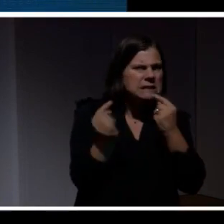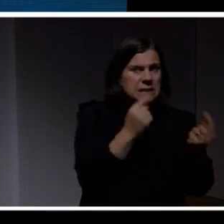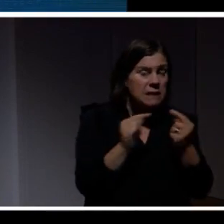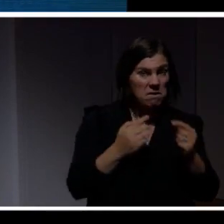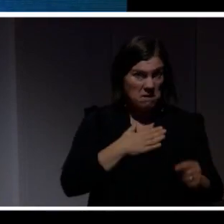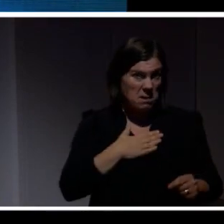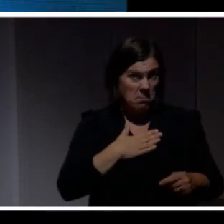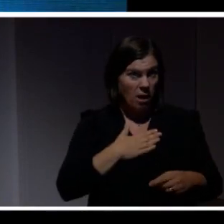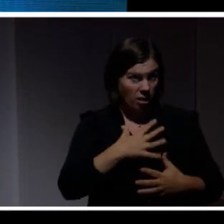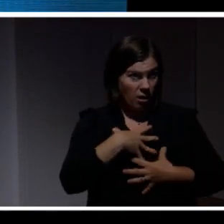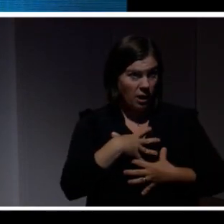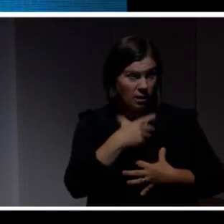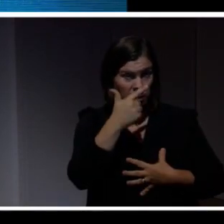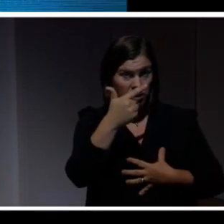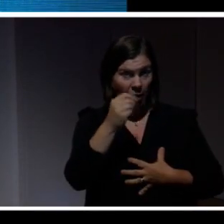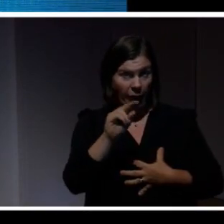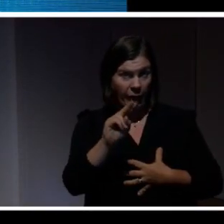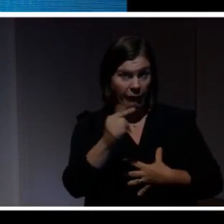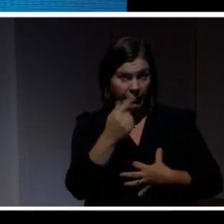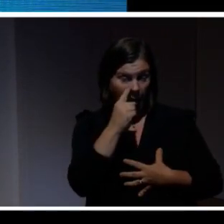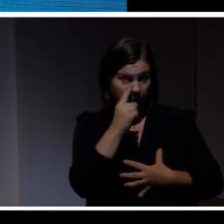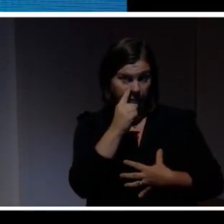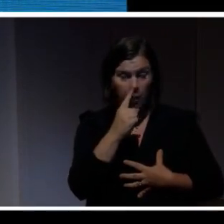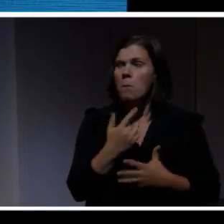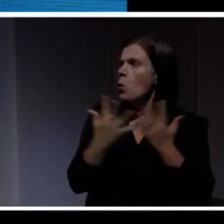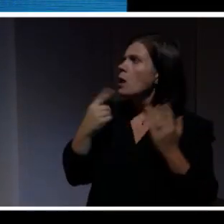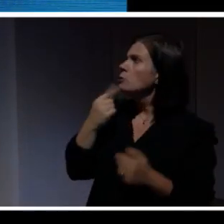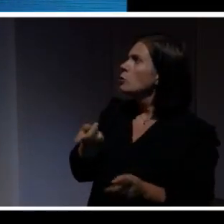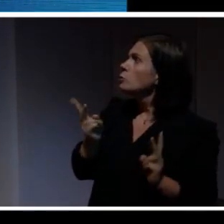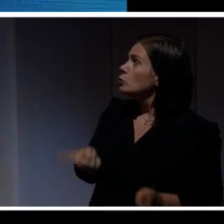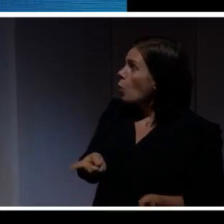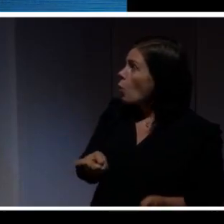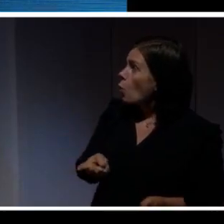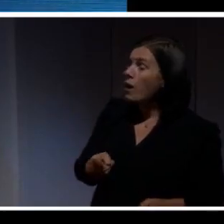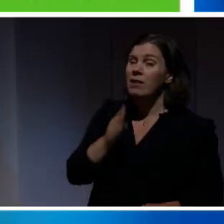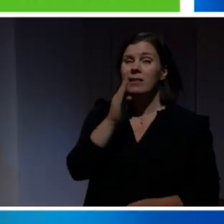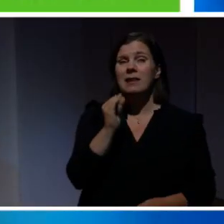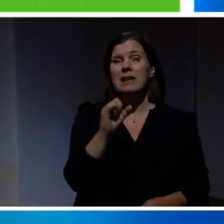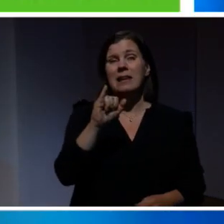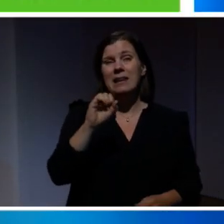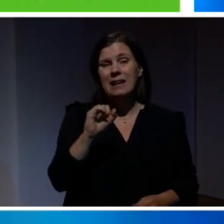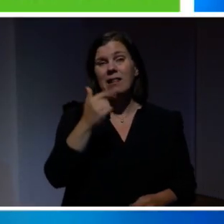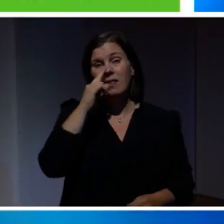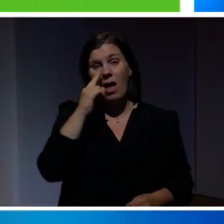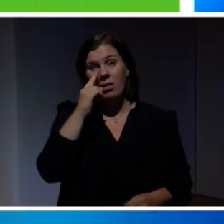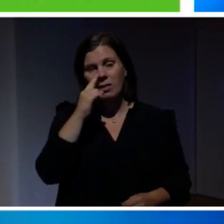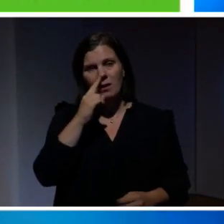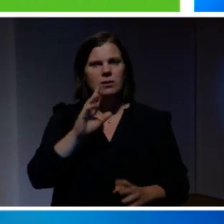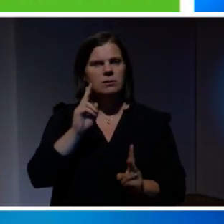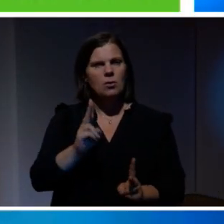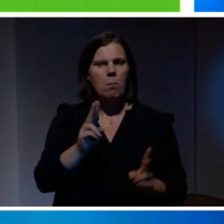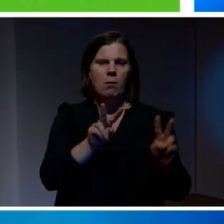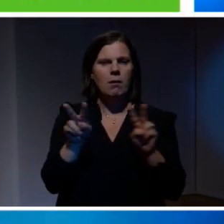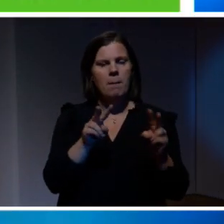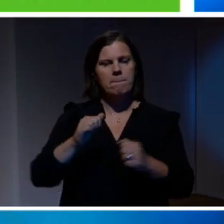Alltså vill man vara en tant? Och då sa många så här. Alltså att digitant är ett bra ord. Jag tänker som militant.